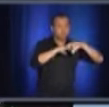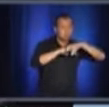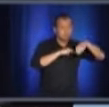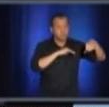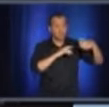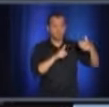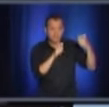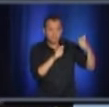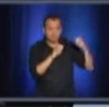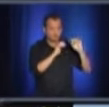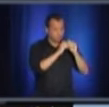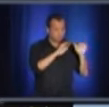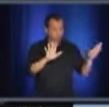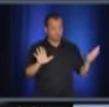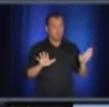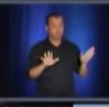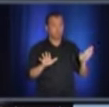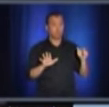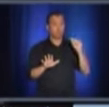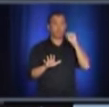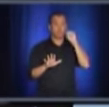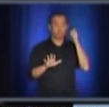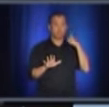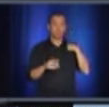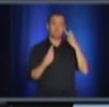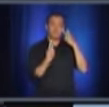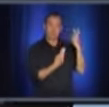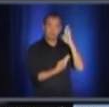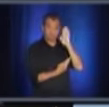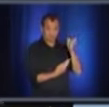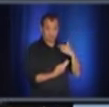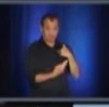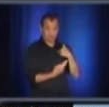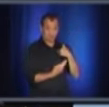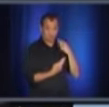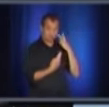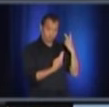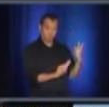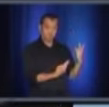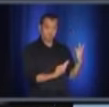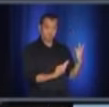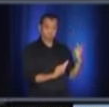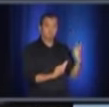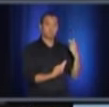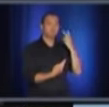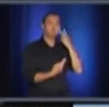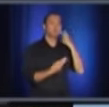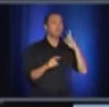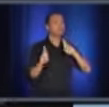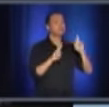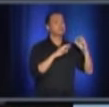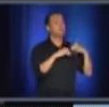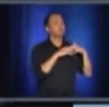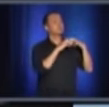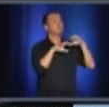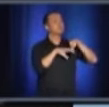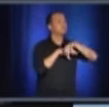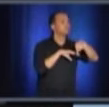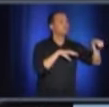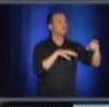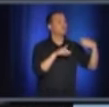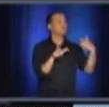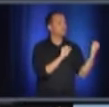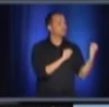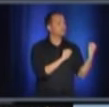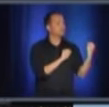parce que la construction modulaire a cet avantage-là. C'est que cela peut être monté plus rapidement.